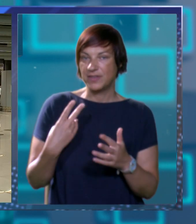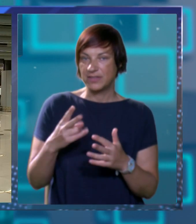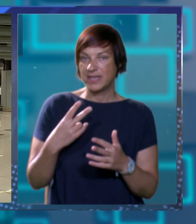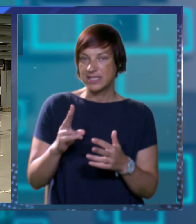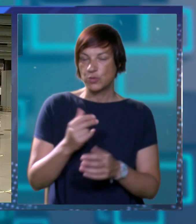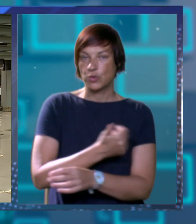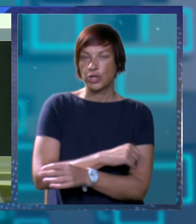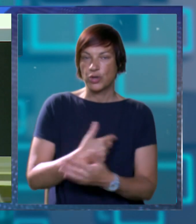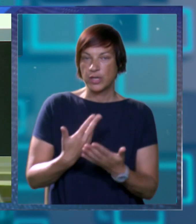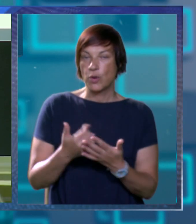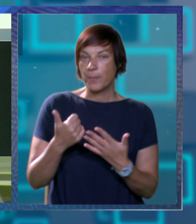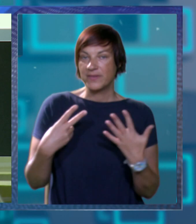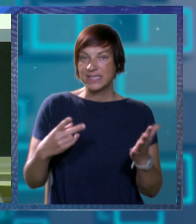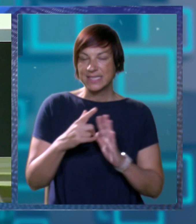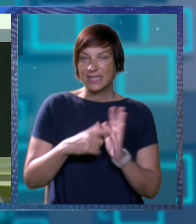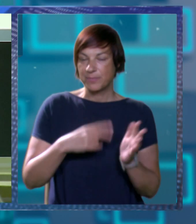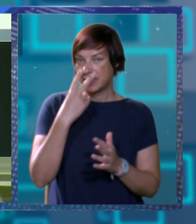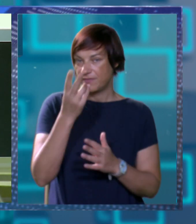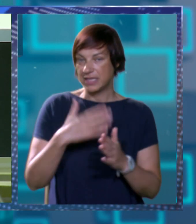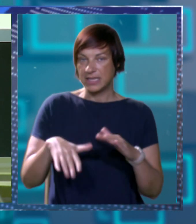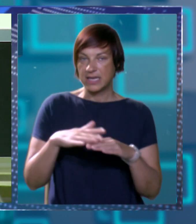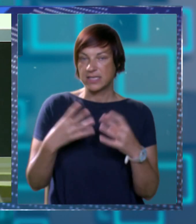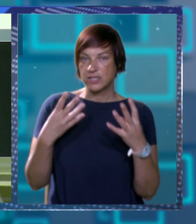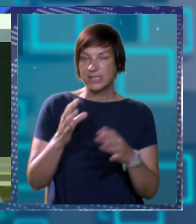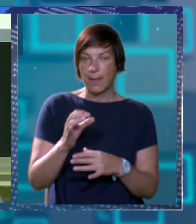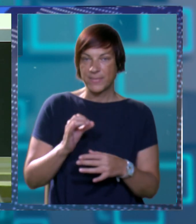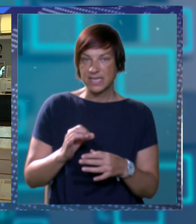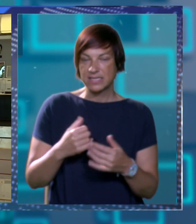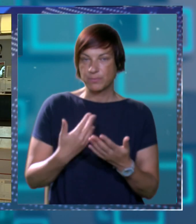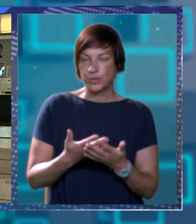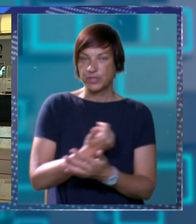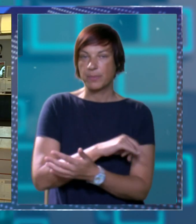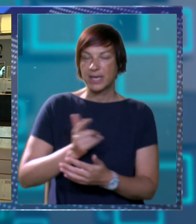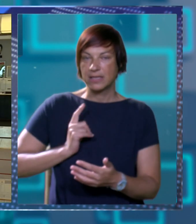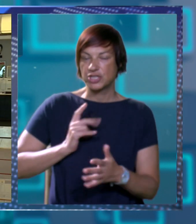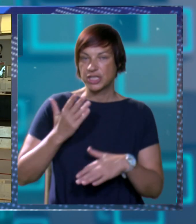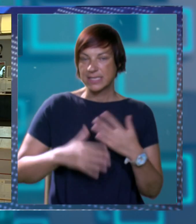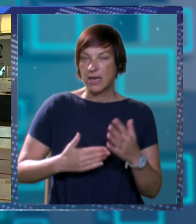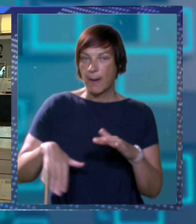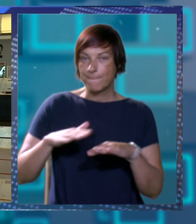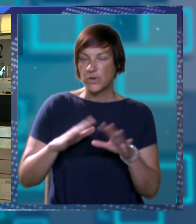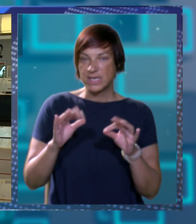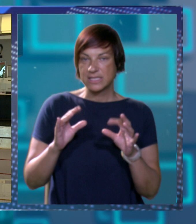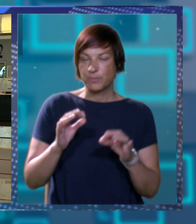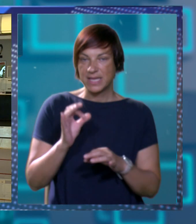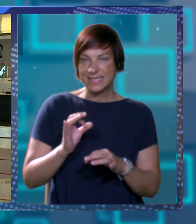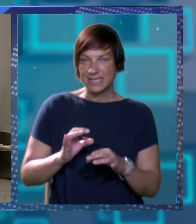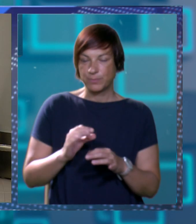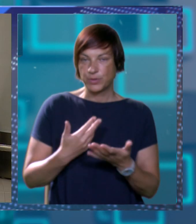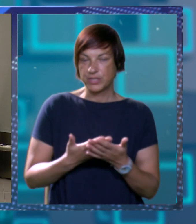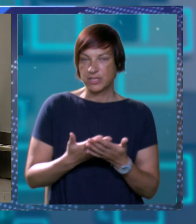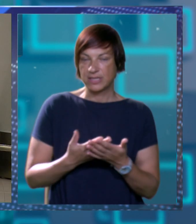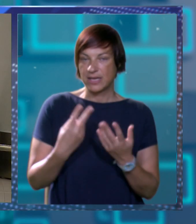2022-om u prvih sedam mjeseci vidljiv je rast od 18% pa godinu očekuju zaključiti porastom od 10%.